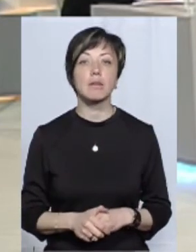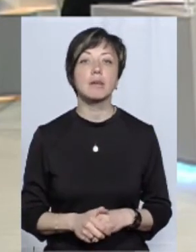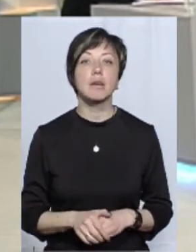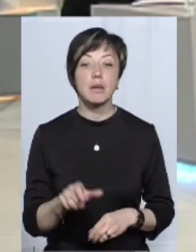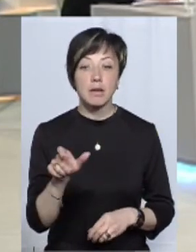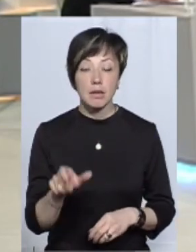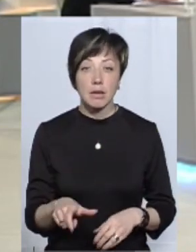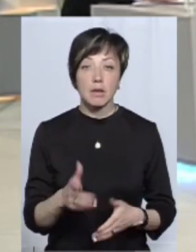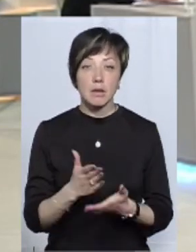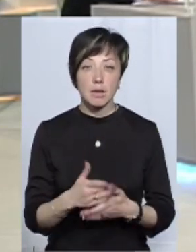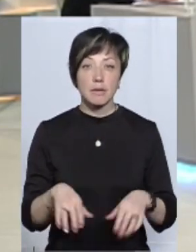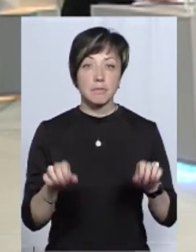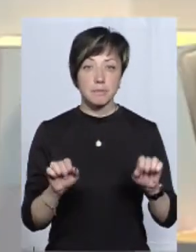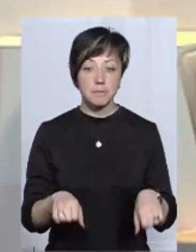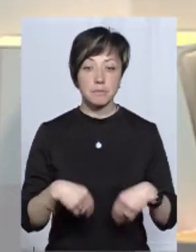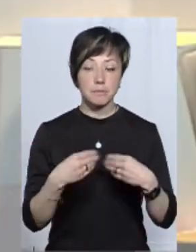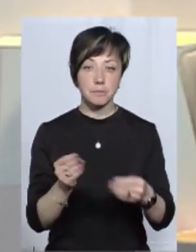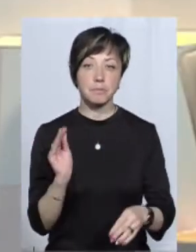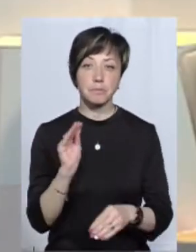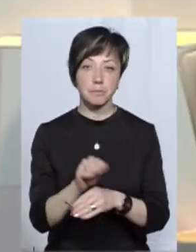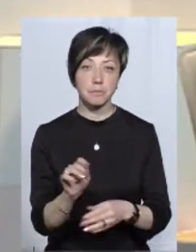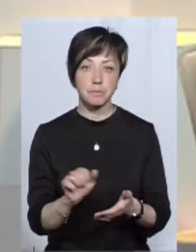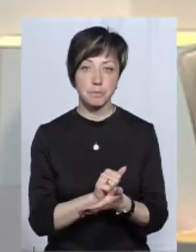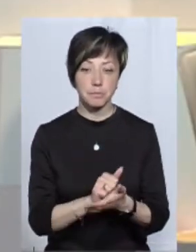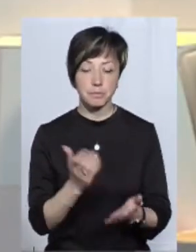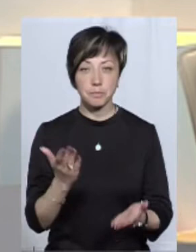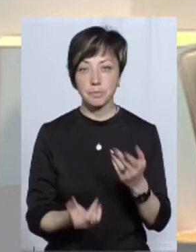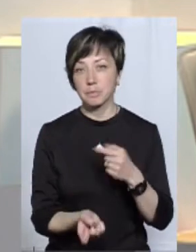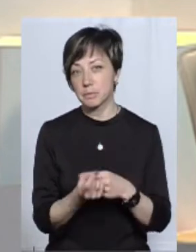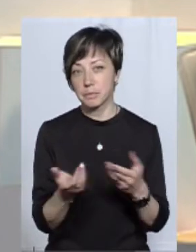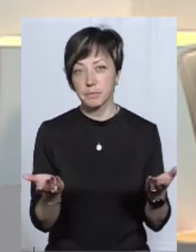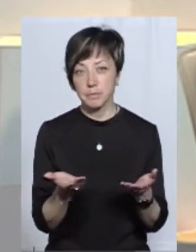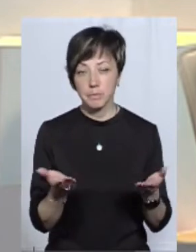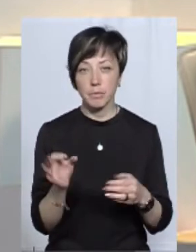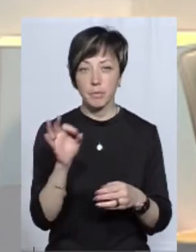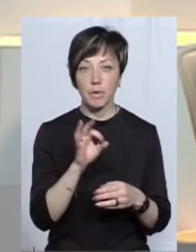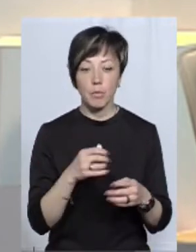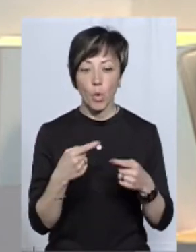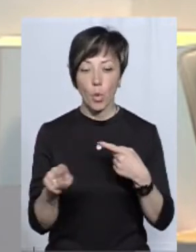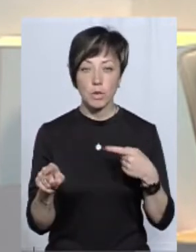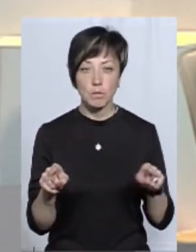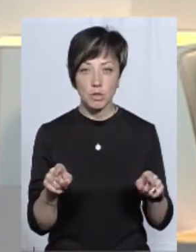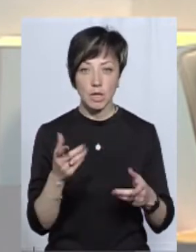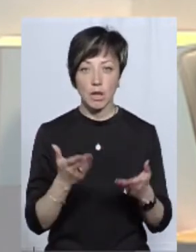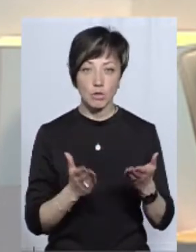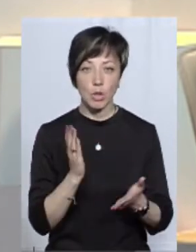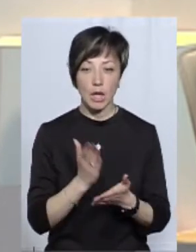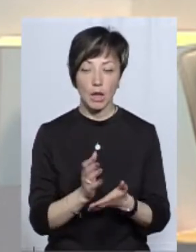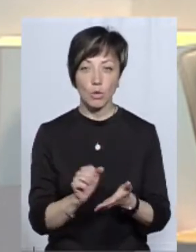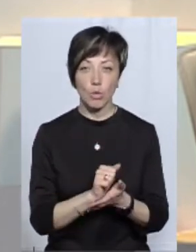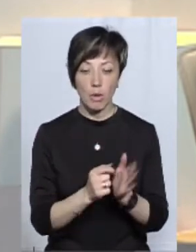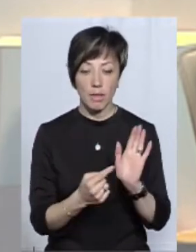можливість надати додаткові документи, якщо виникає якась мова йде про розбіжності. Якщо є